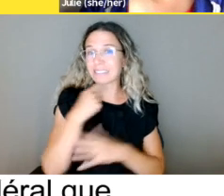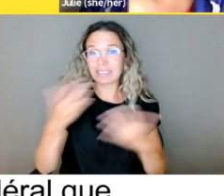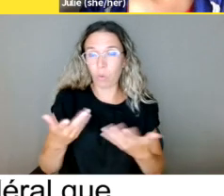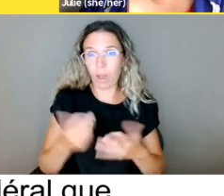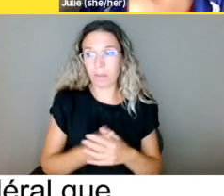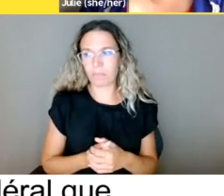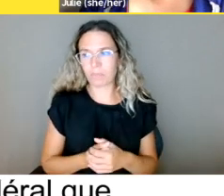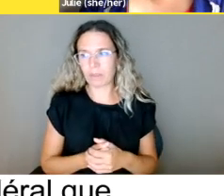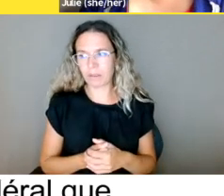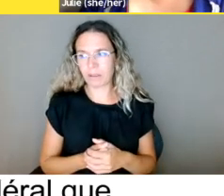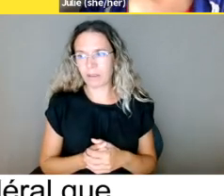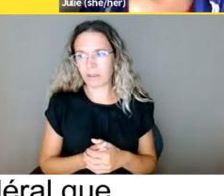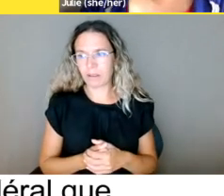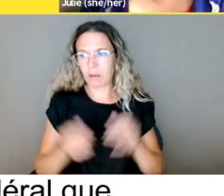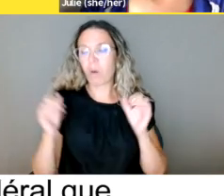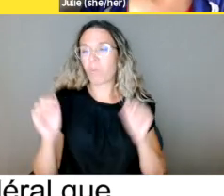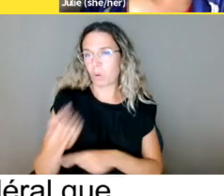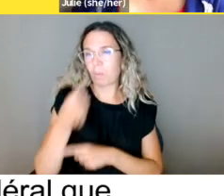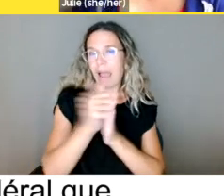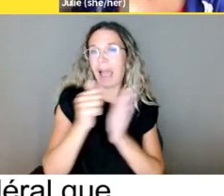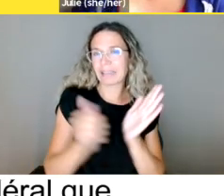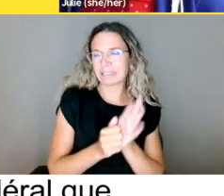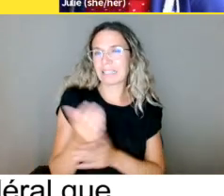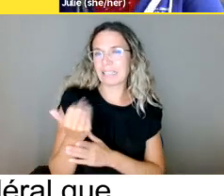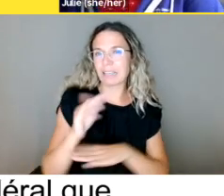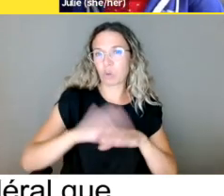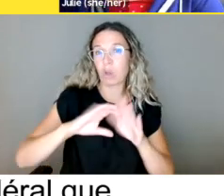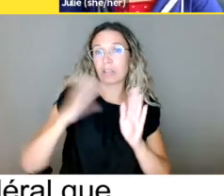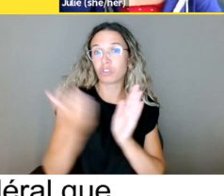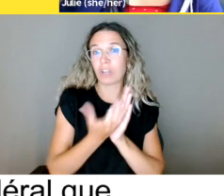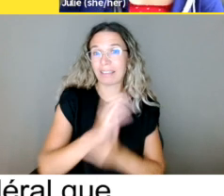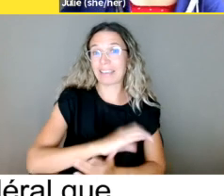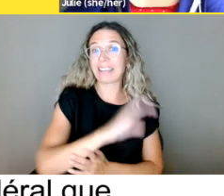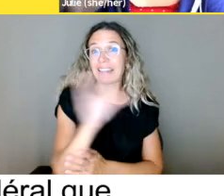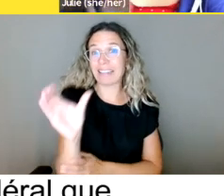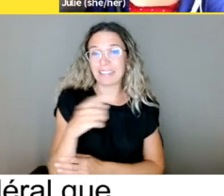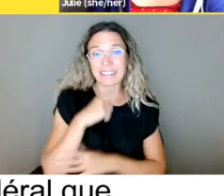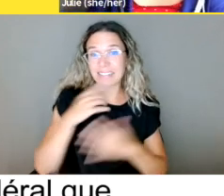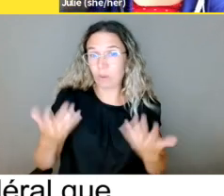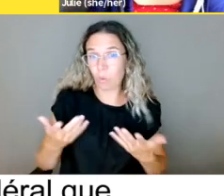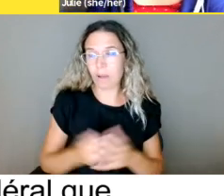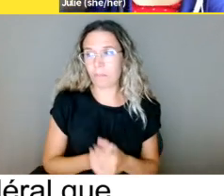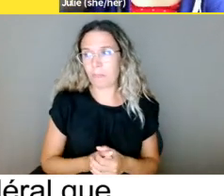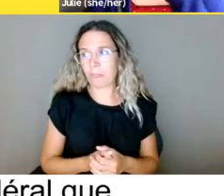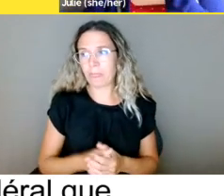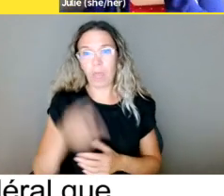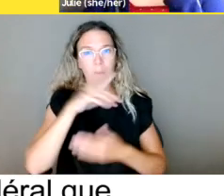'âge ou les différences mentales ou physiques. Donc, l'article 15 dit juste,